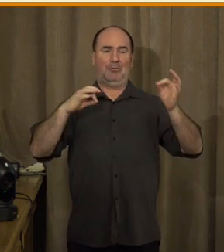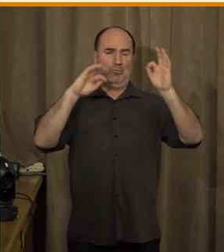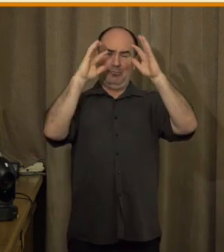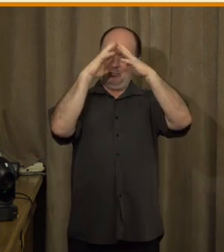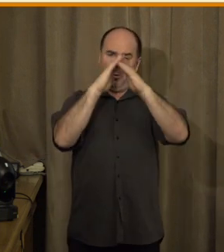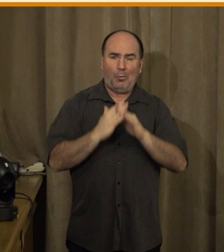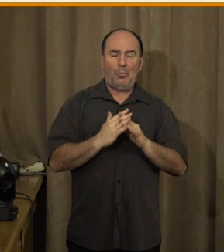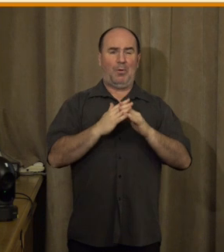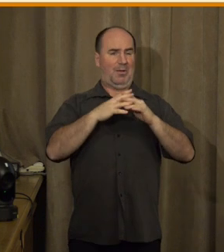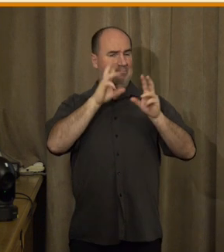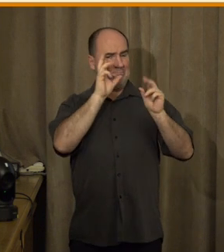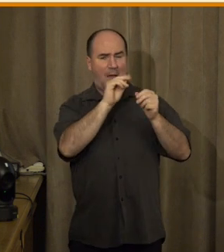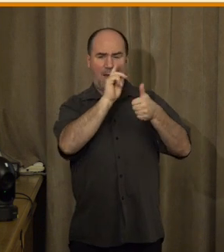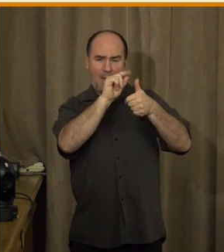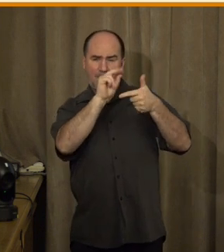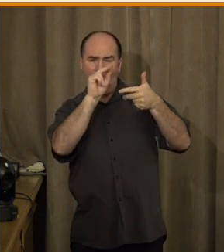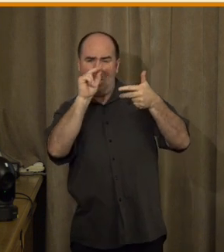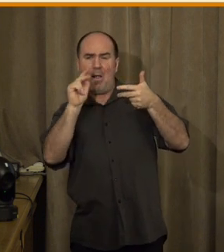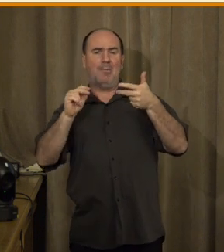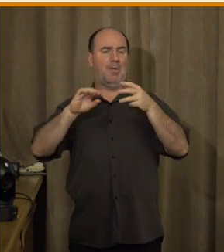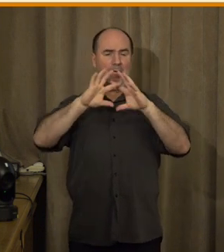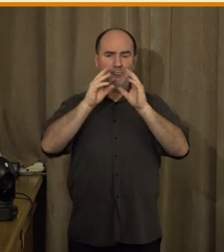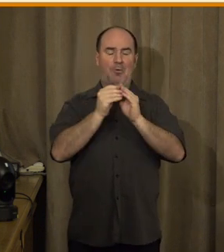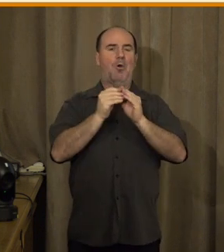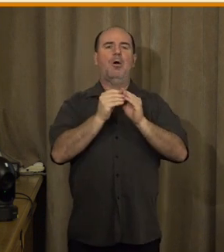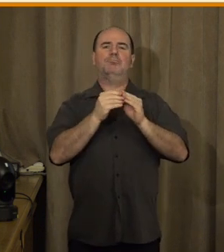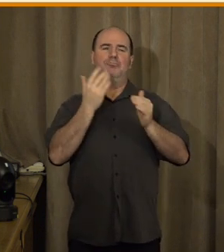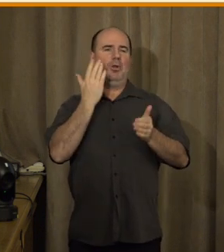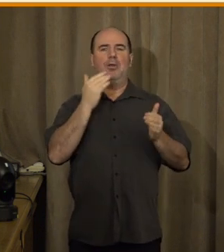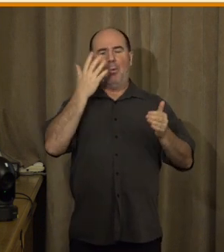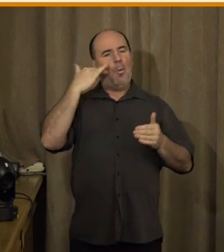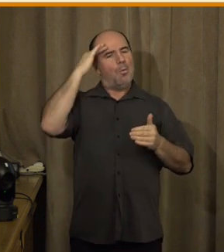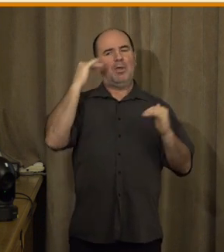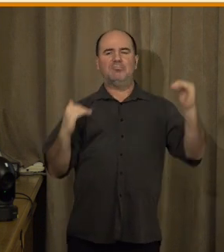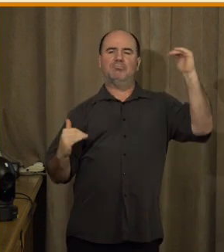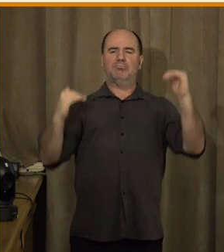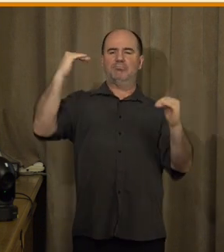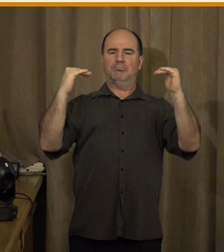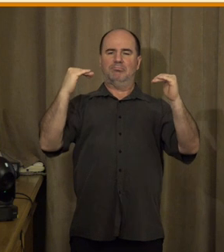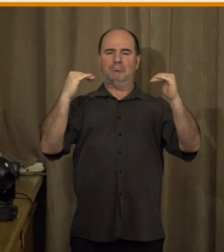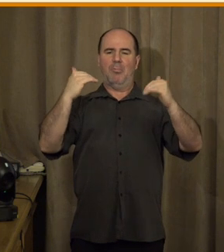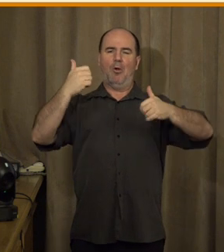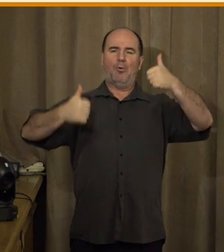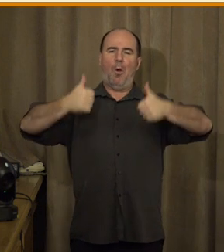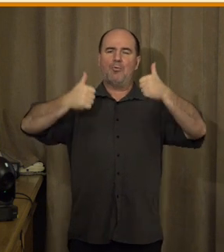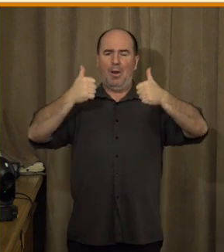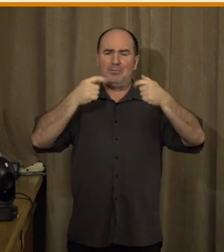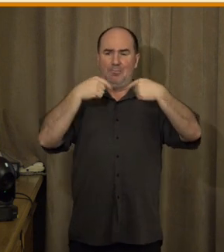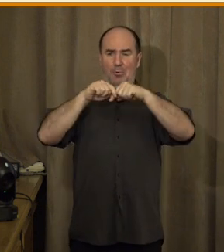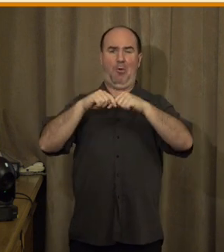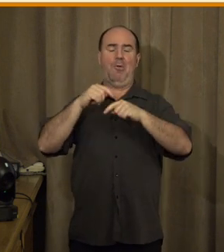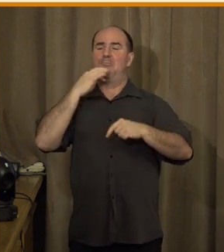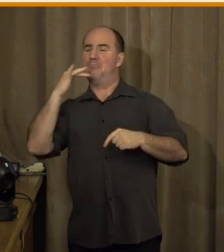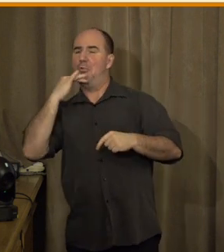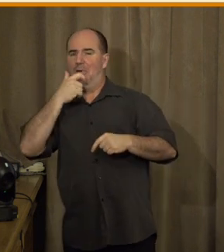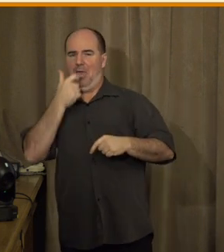které jsou analogické s strukturami jazyků mluvených. Je to věc, která už od 60. let minulého století je zkoumána v